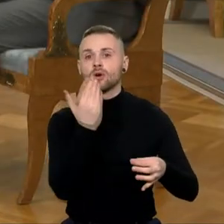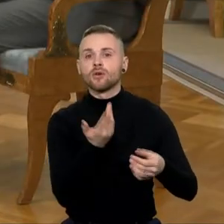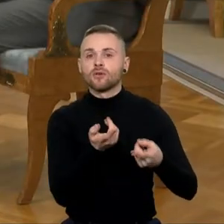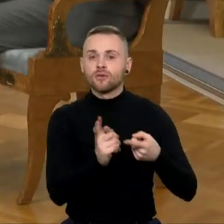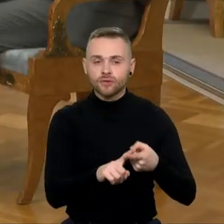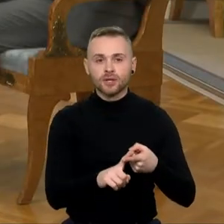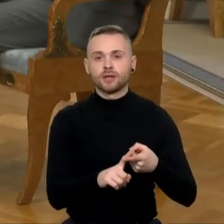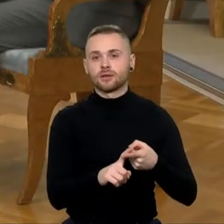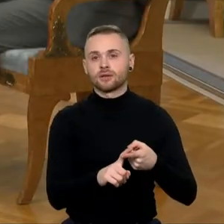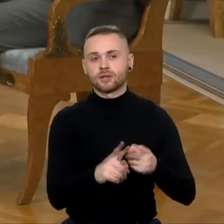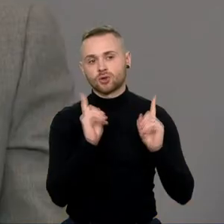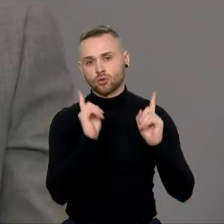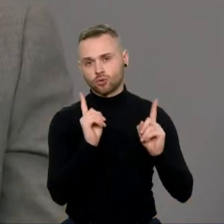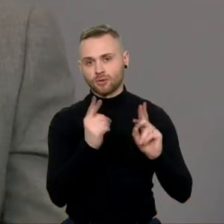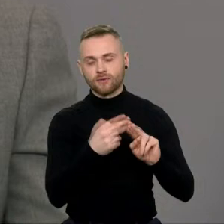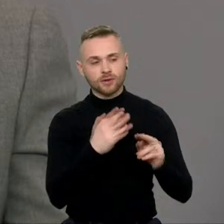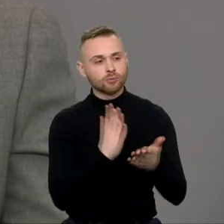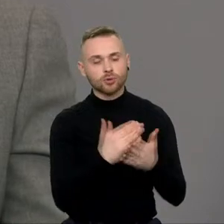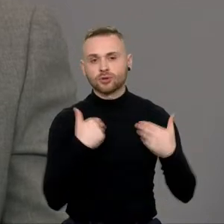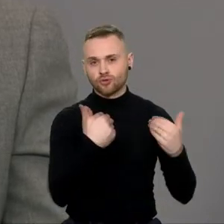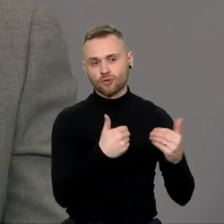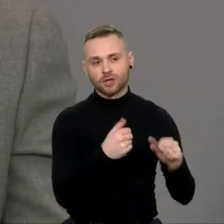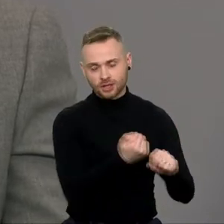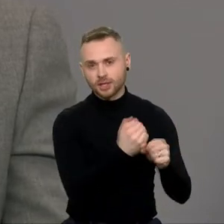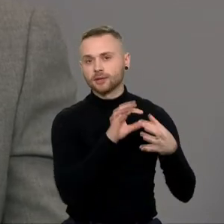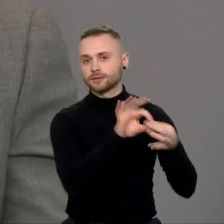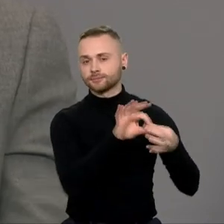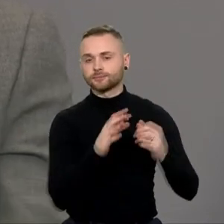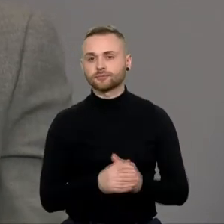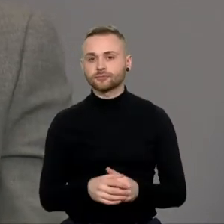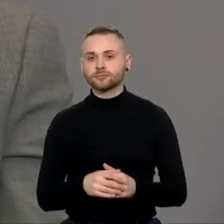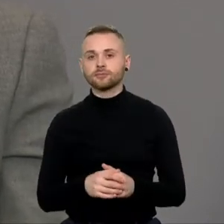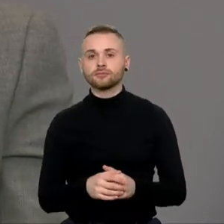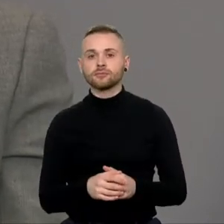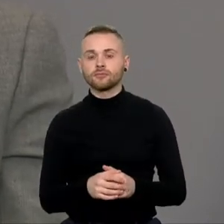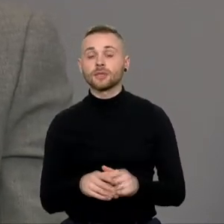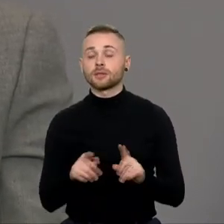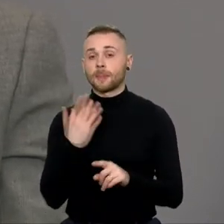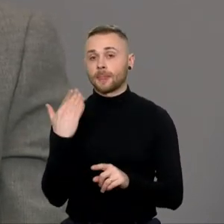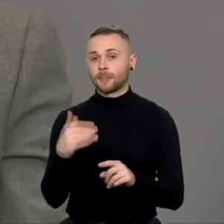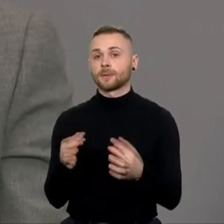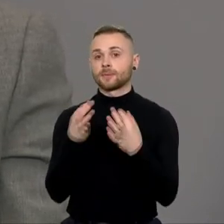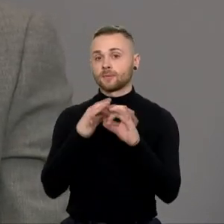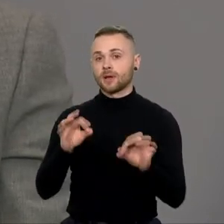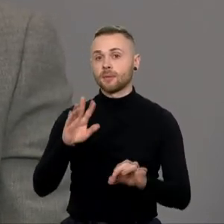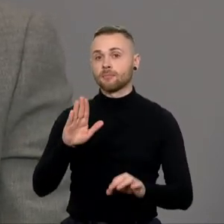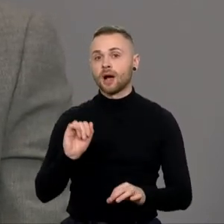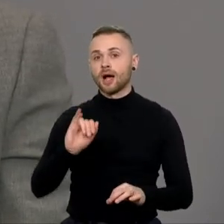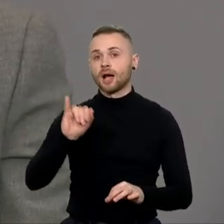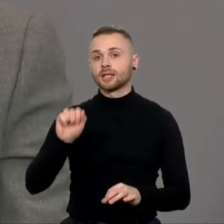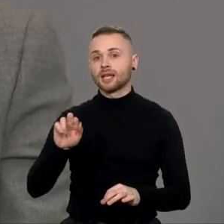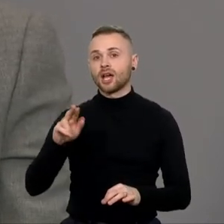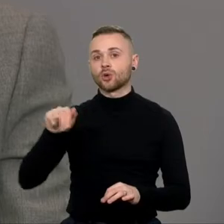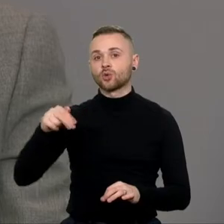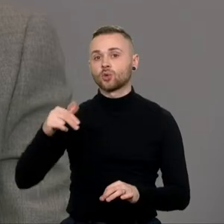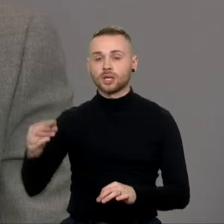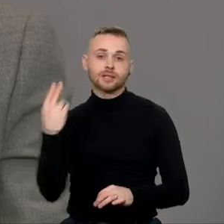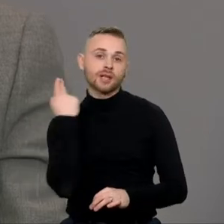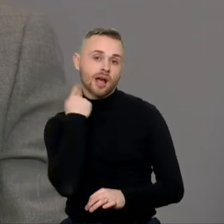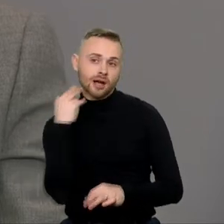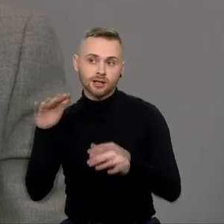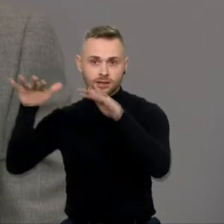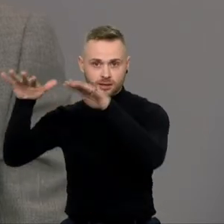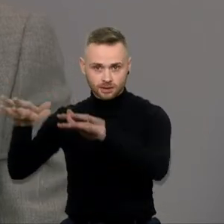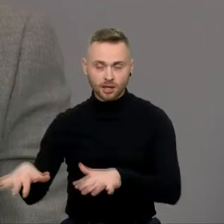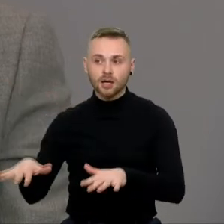To norėtųsi jiems palinkėti. Seimo ausinio reiklų komitetą šią savaitę pritarė siūlymui atšaukti įtvidą bajarūną iš ambasadorių jungtinėje karalystėje. Ar